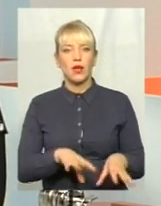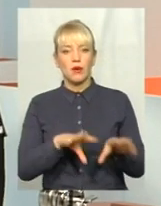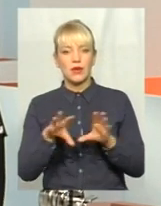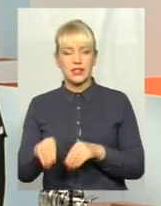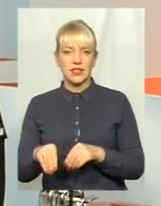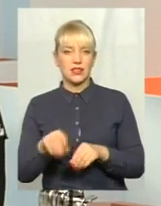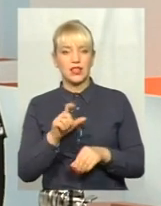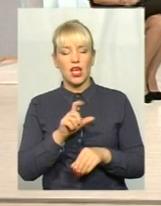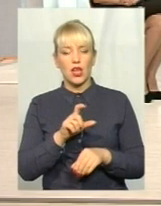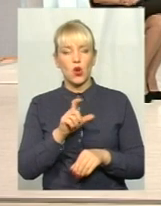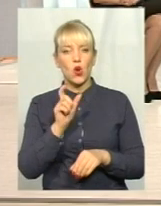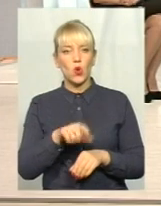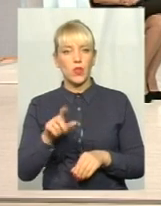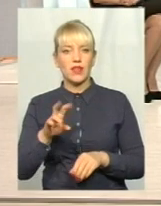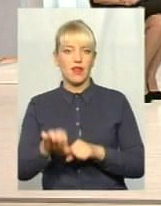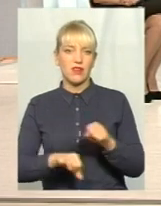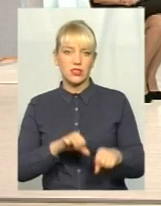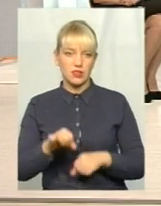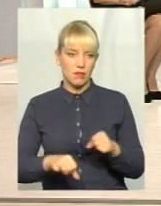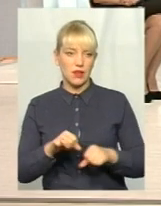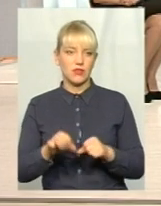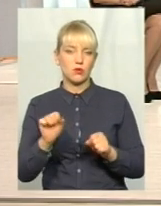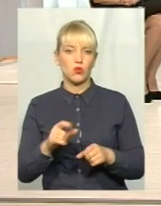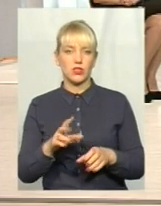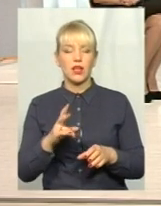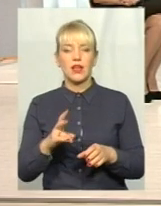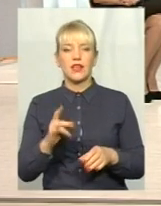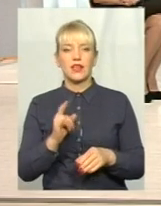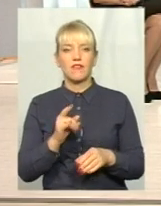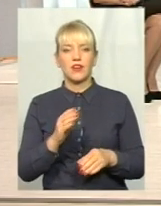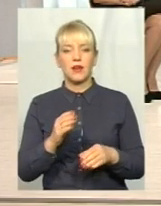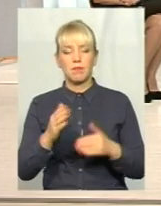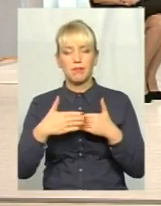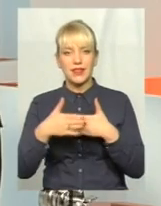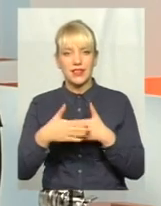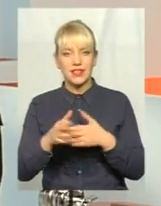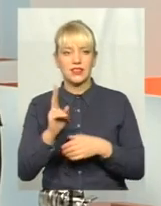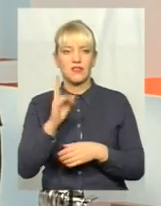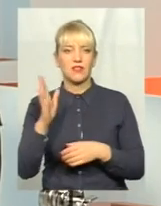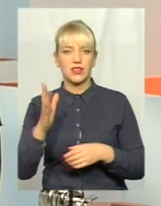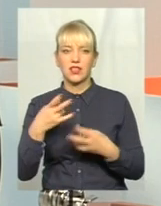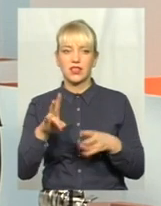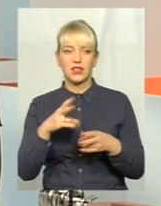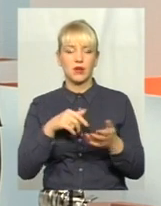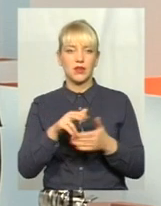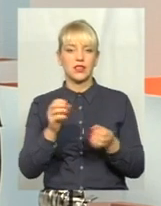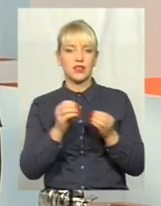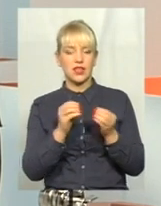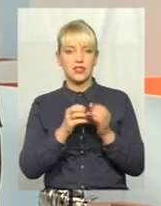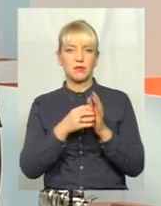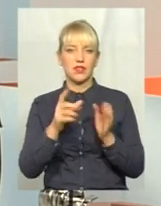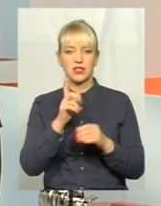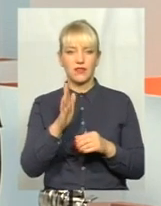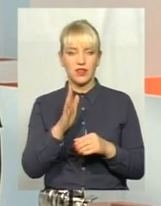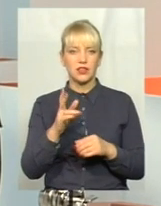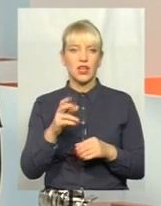велосипед. Велосипед можна поставити в під'їзді, велосипед можна поставити в квартирі, за ним не треба дійти 10-15 хвилин на стоянку